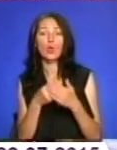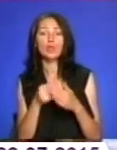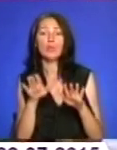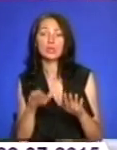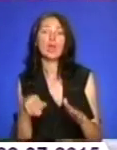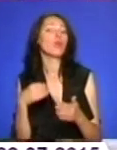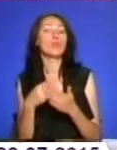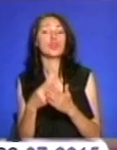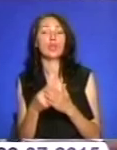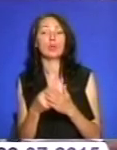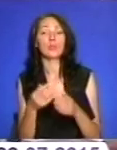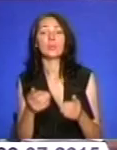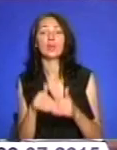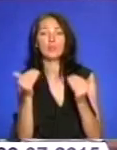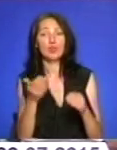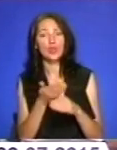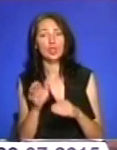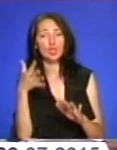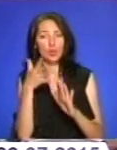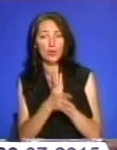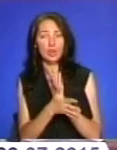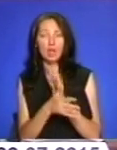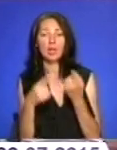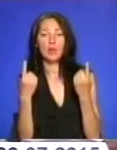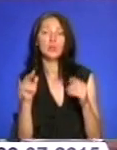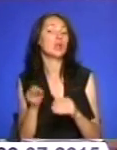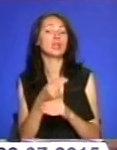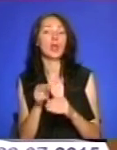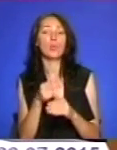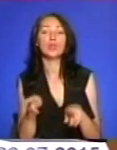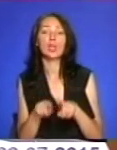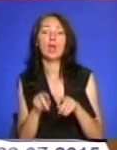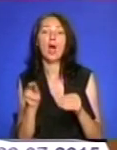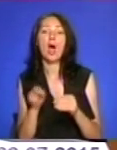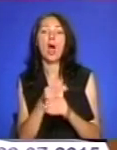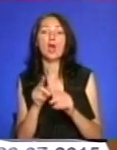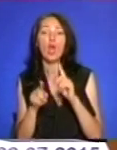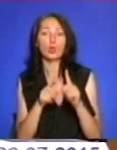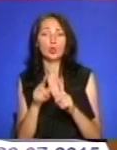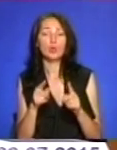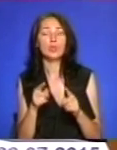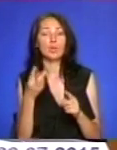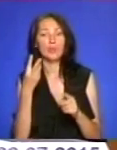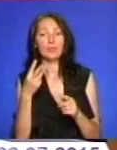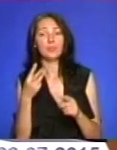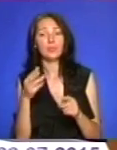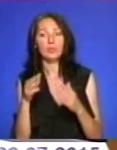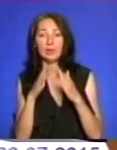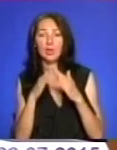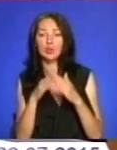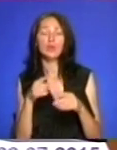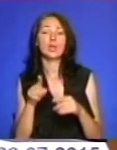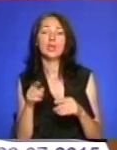місцевого бюджету, найбільшу частину витрат – на капітальні ремонти та реконструкції закладів, решта – на придбання